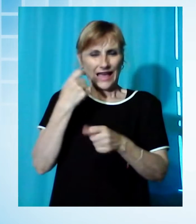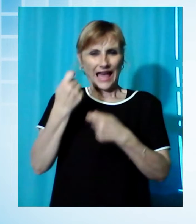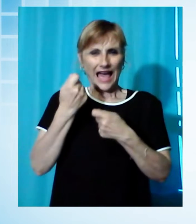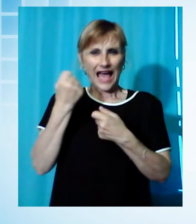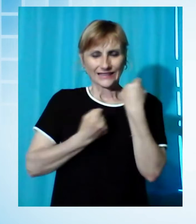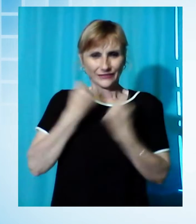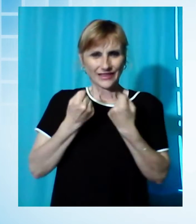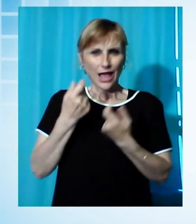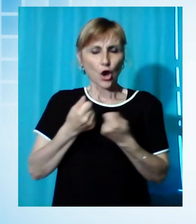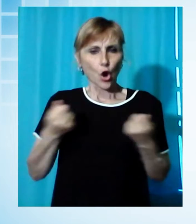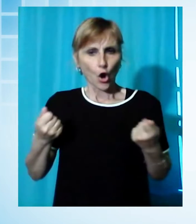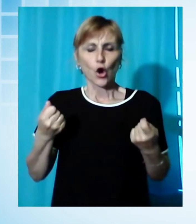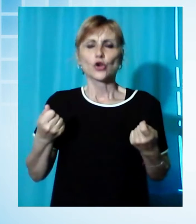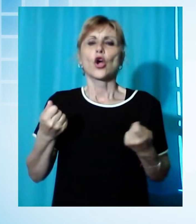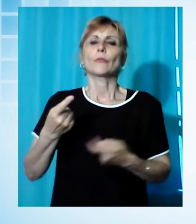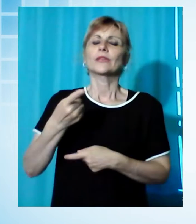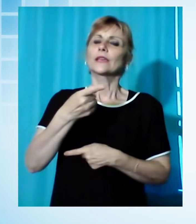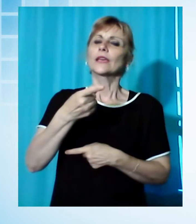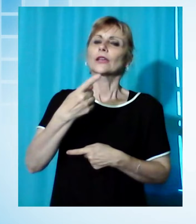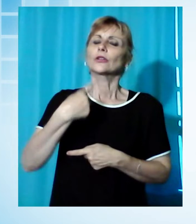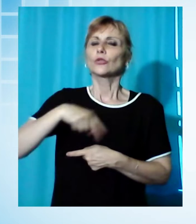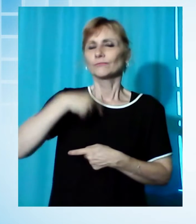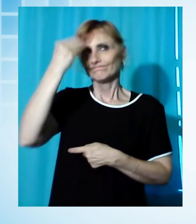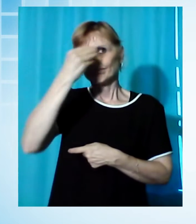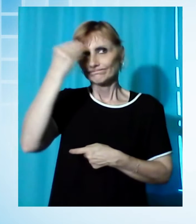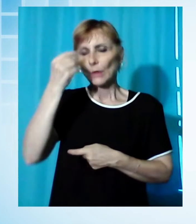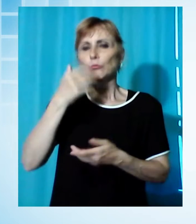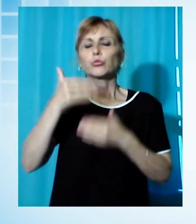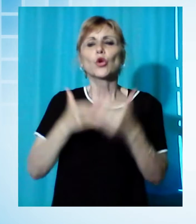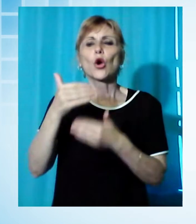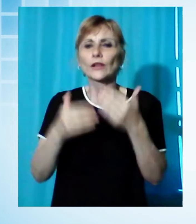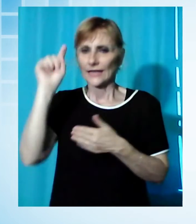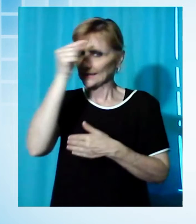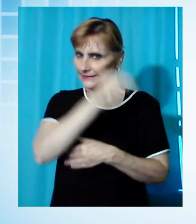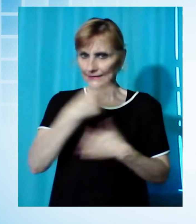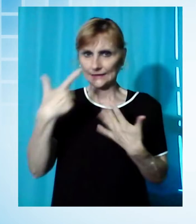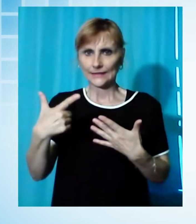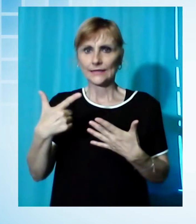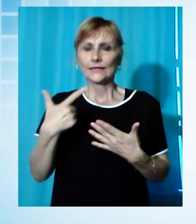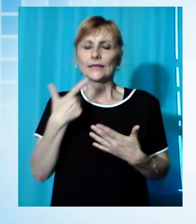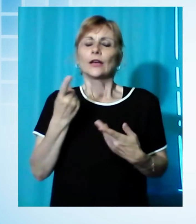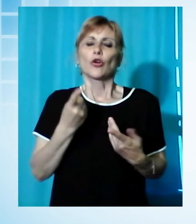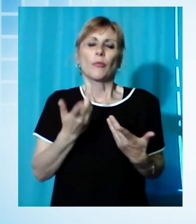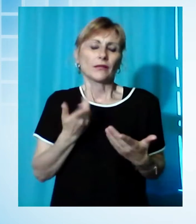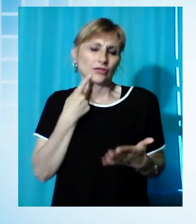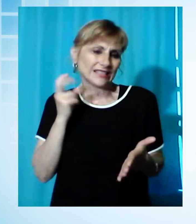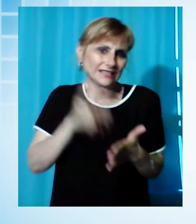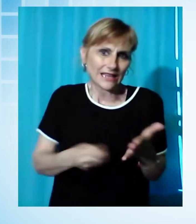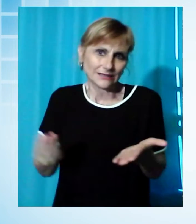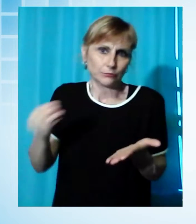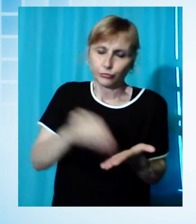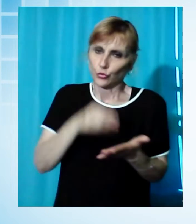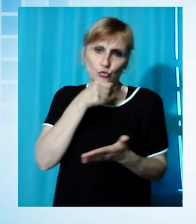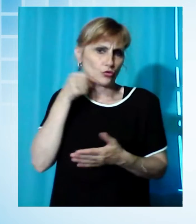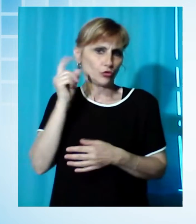loro anche di carattere burocratico e bene non stare a sovraccaricarle di problematiche. Quindi abbiamo